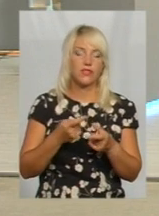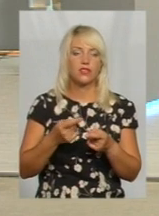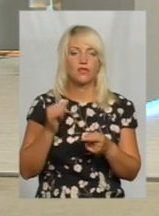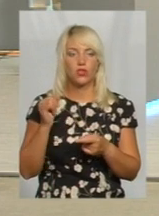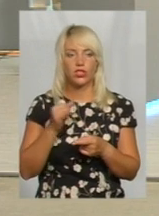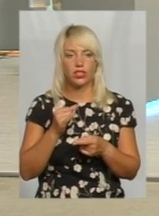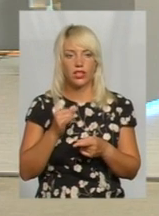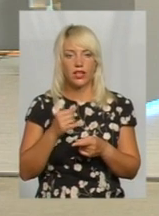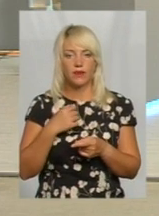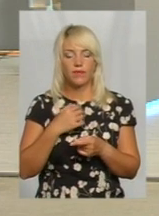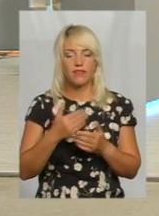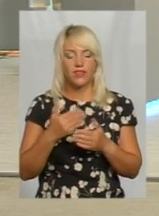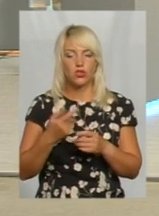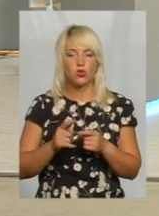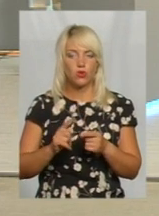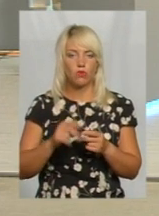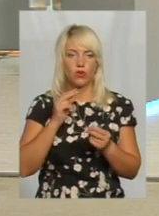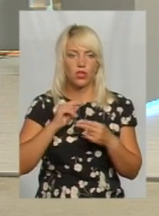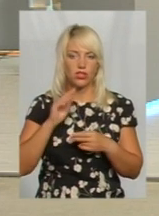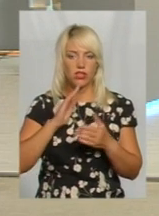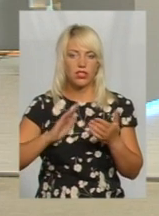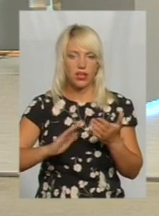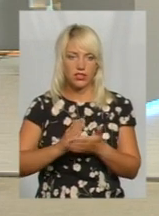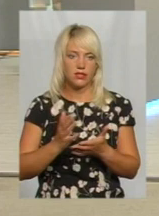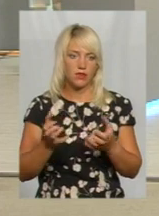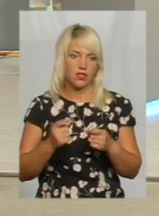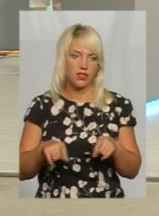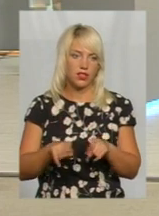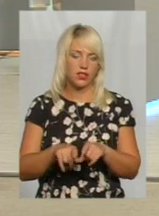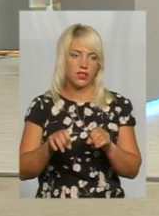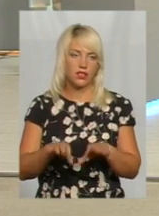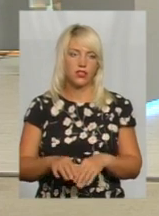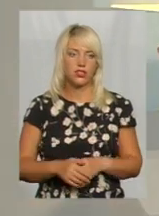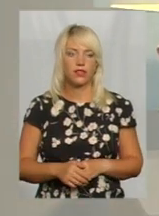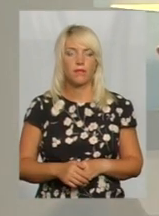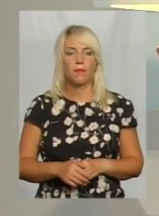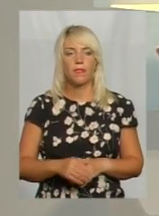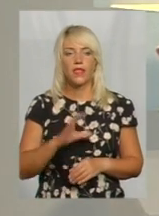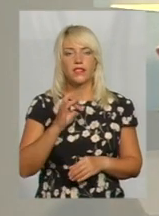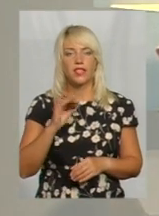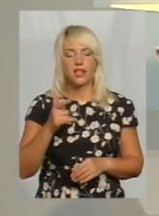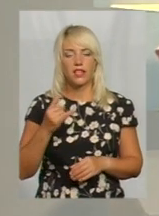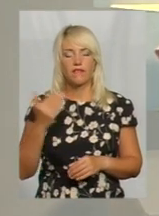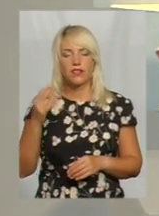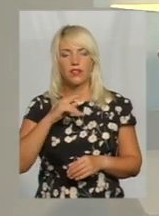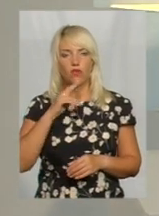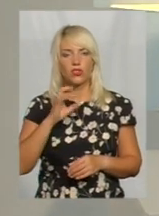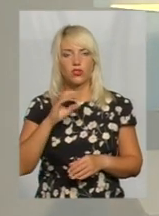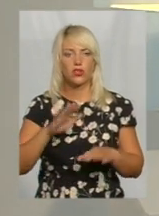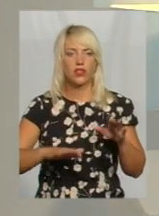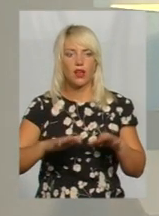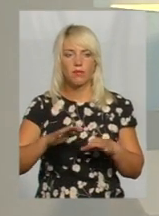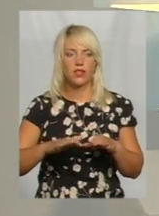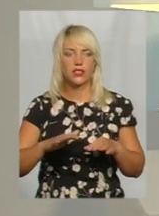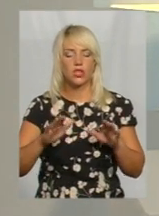і саме від цього покращується якість прийнятих рішень. Пане Сергій, ви зауважили, що на балансі служби